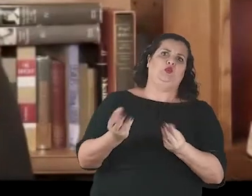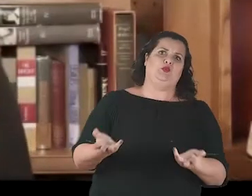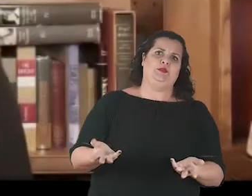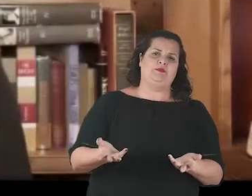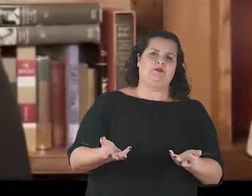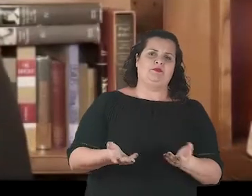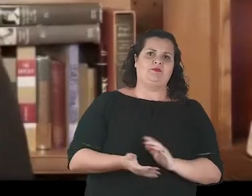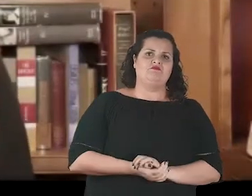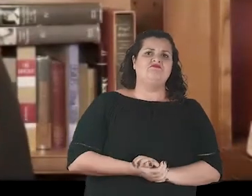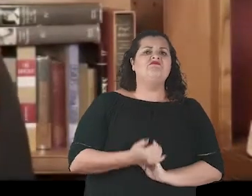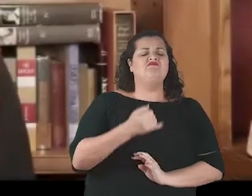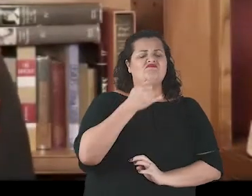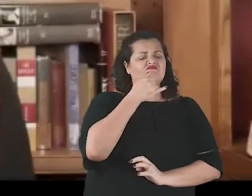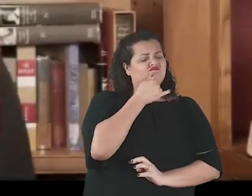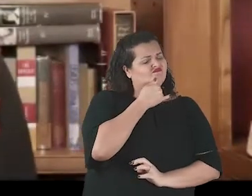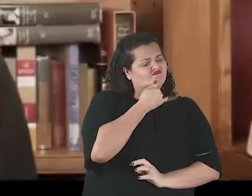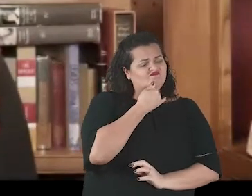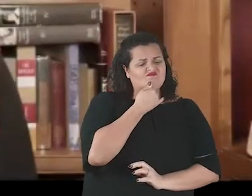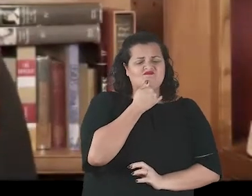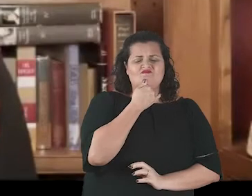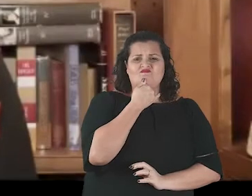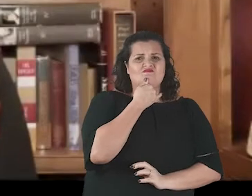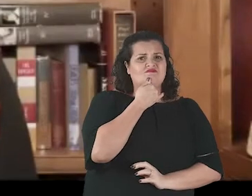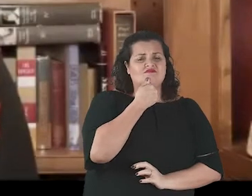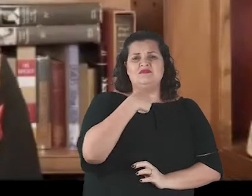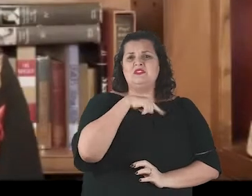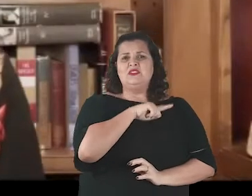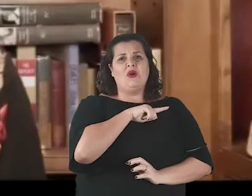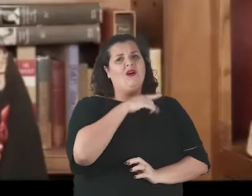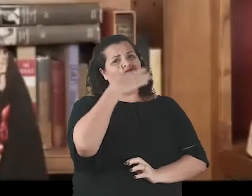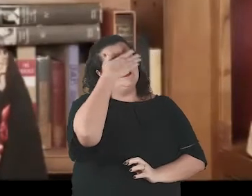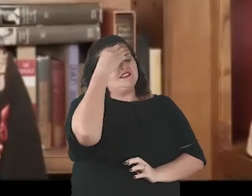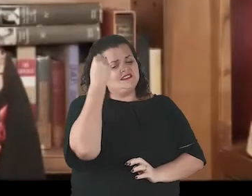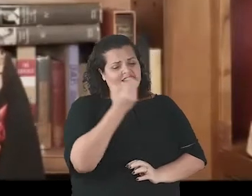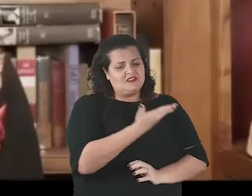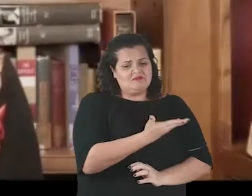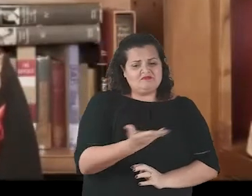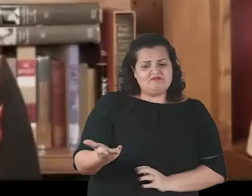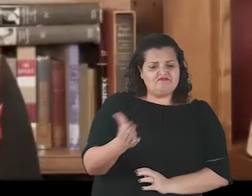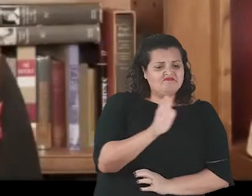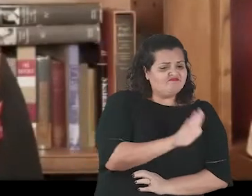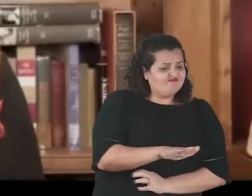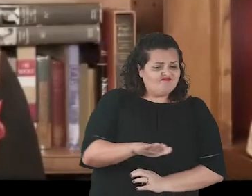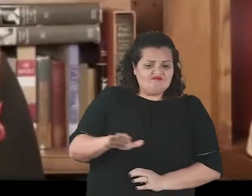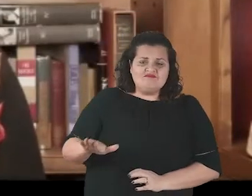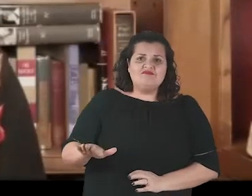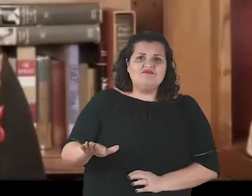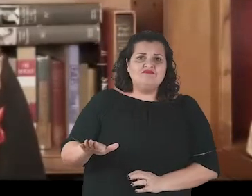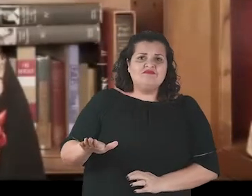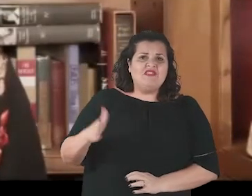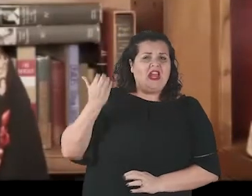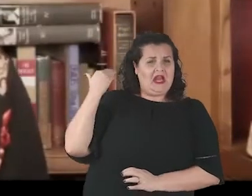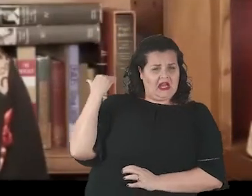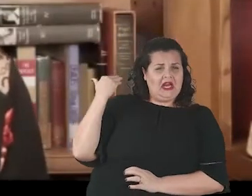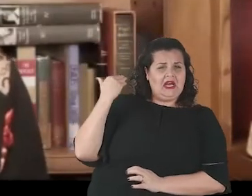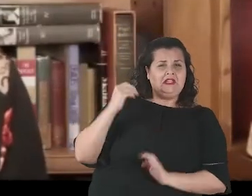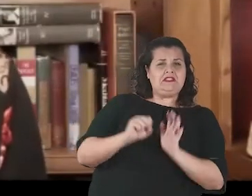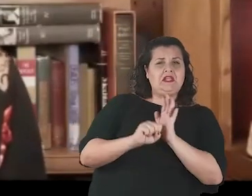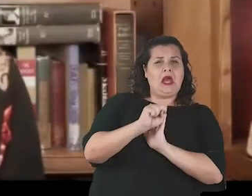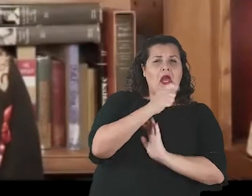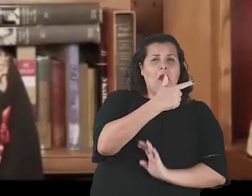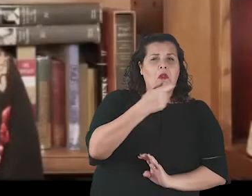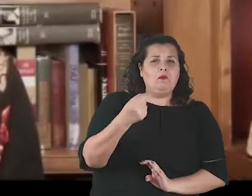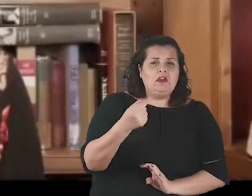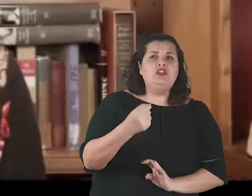Most poignantly, we have forgotten our children. Before the 20th century, national